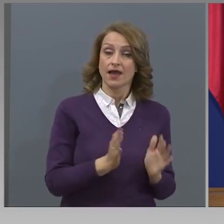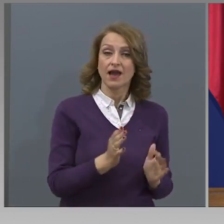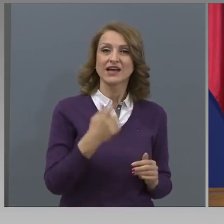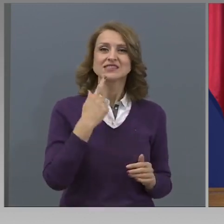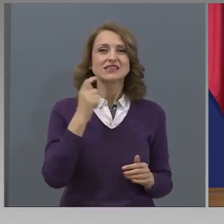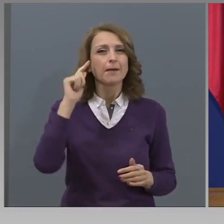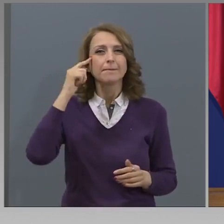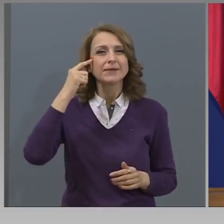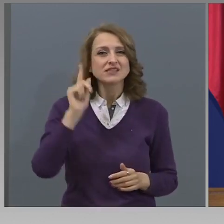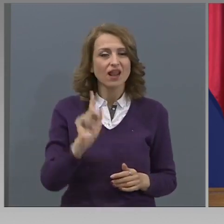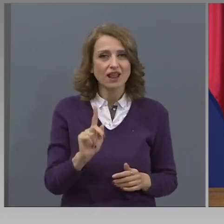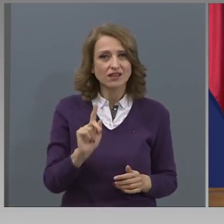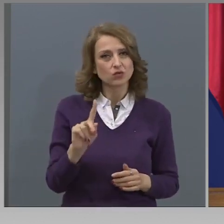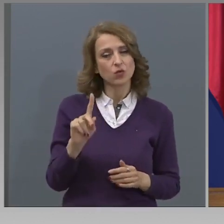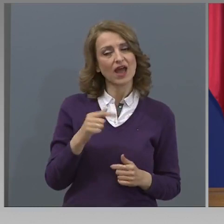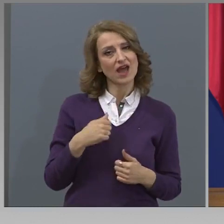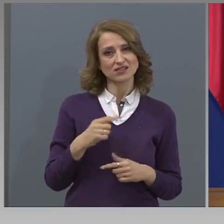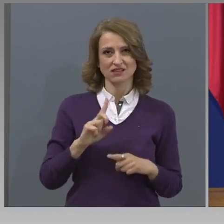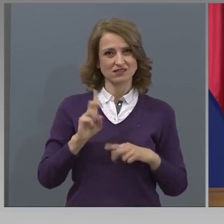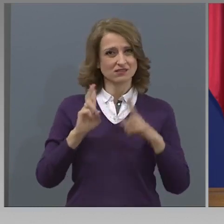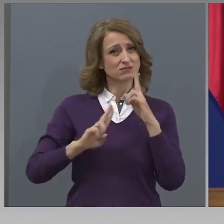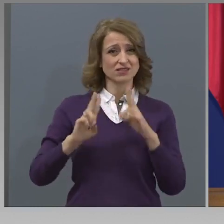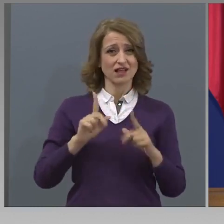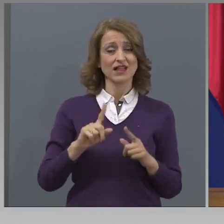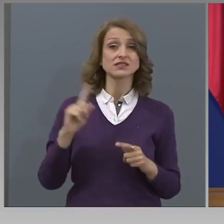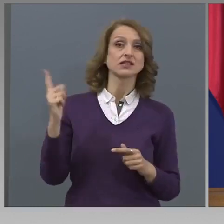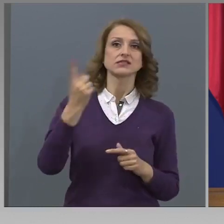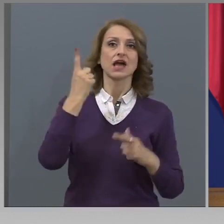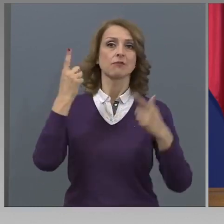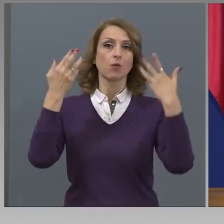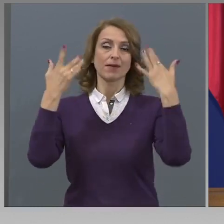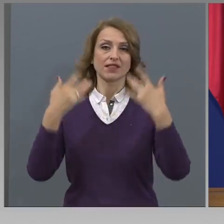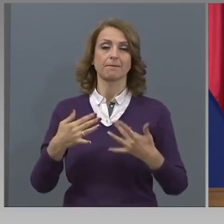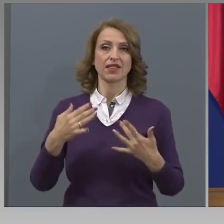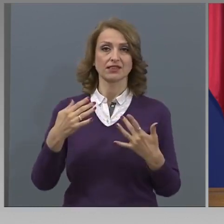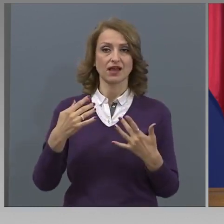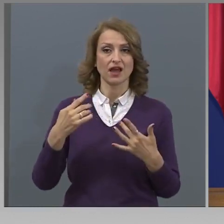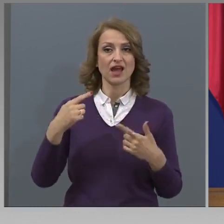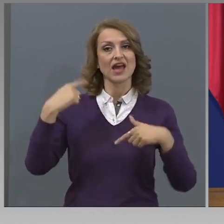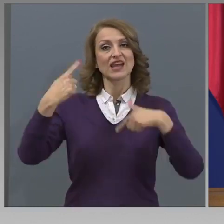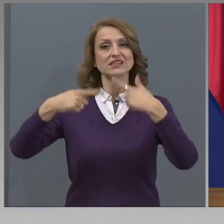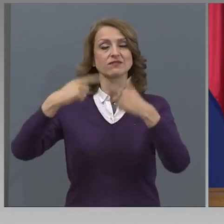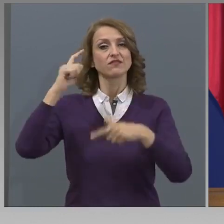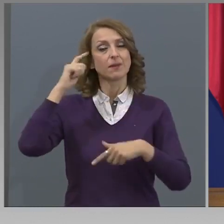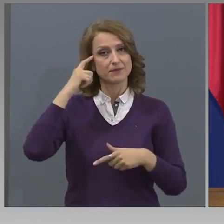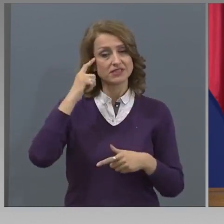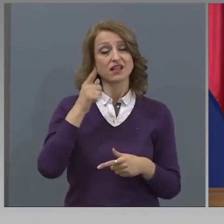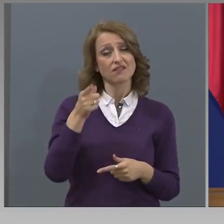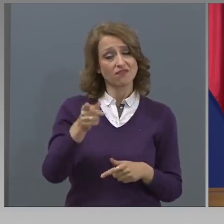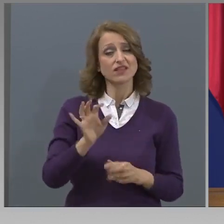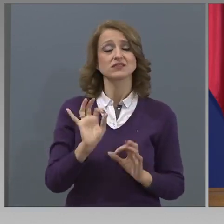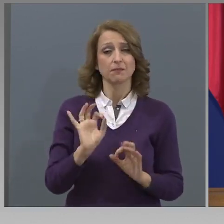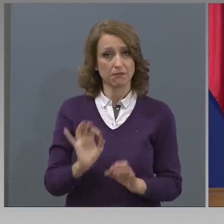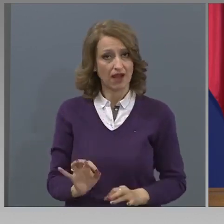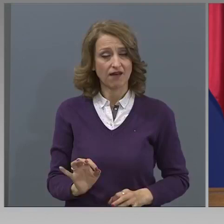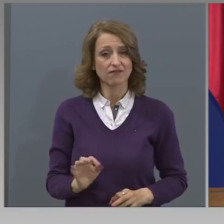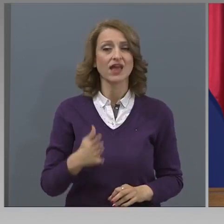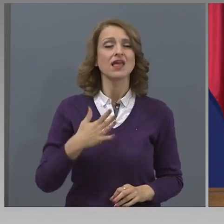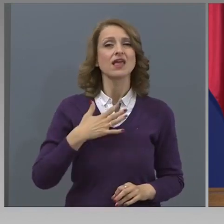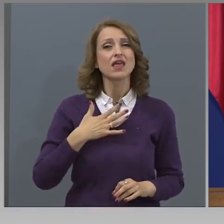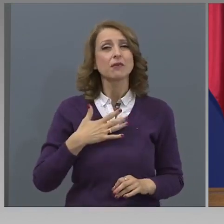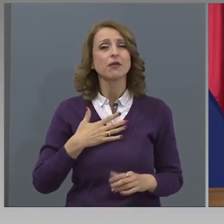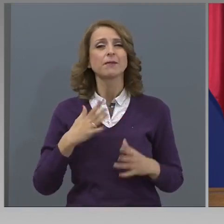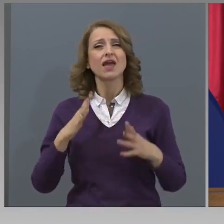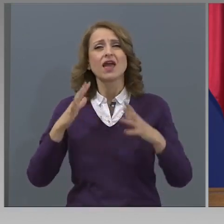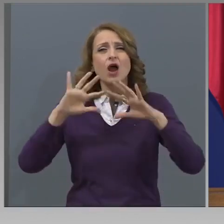позволете ми да се съглася, че не само математиката формира такова. Наистина, вие сте права, че имаме нужда от хармоничния микроц